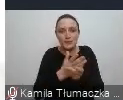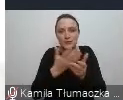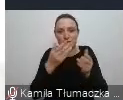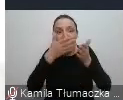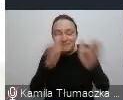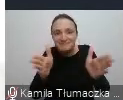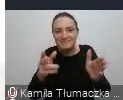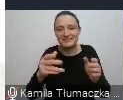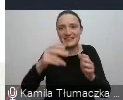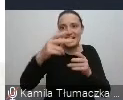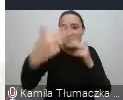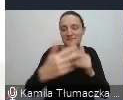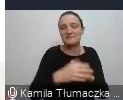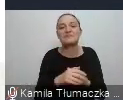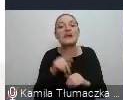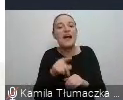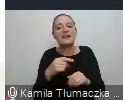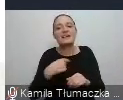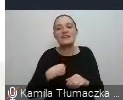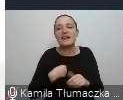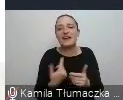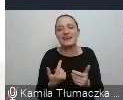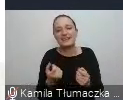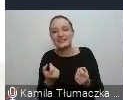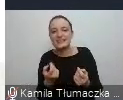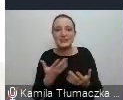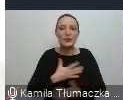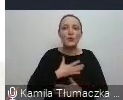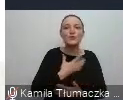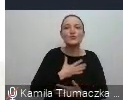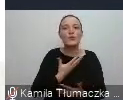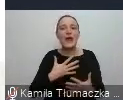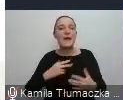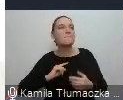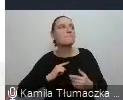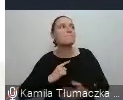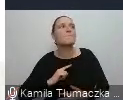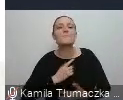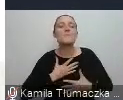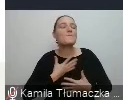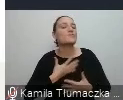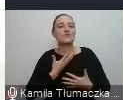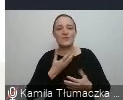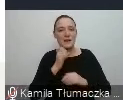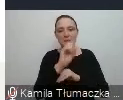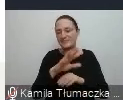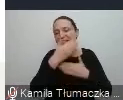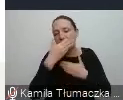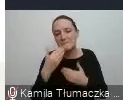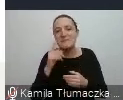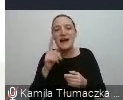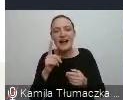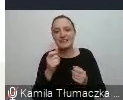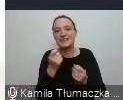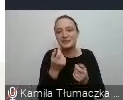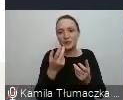Ja takich aż uczuciowych prezentacji nie mam, chciałabym dzisiaj porozmawiać